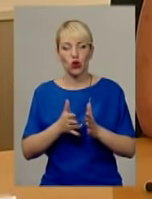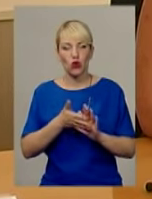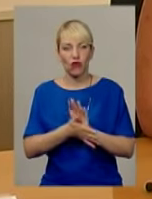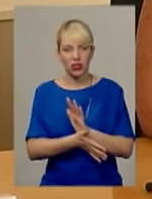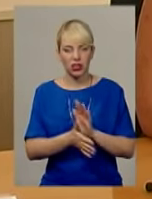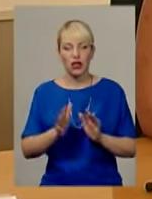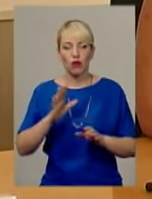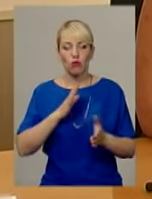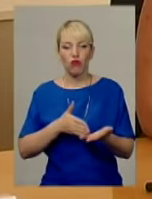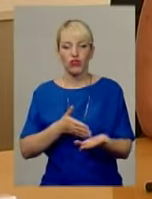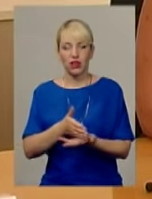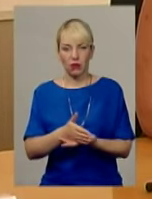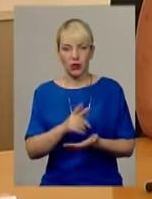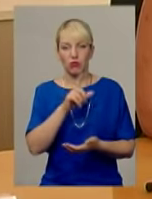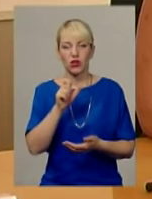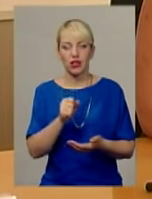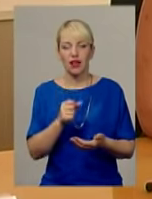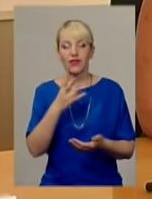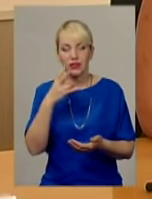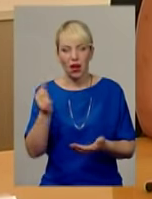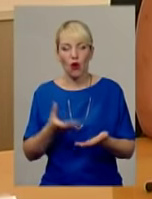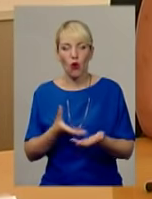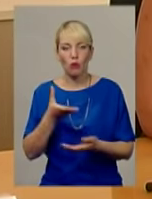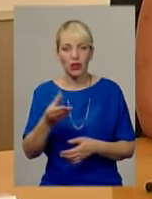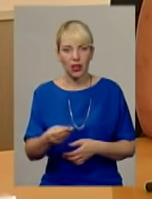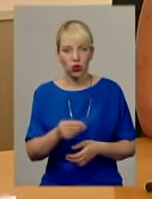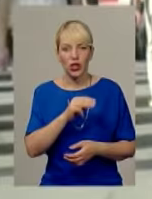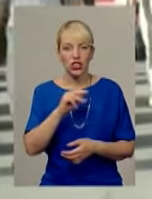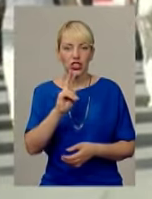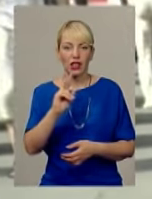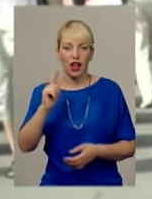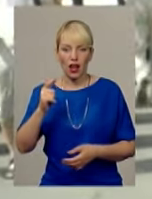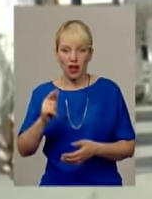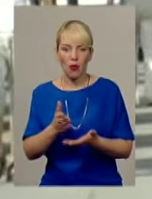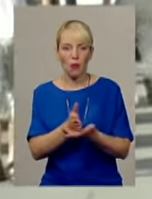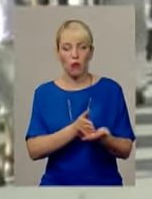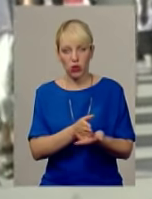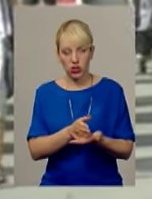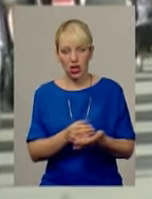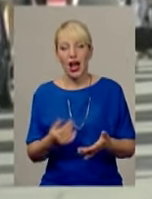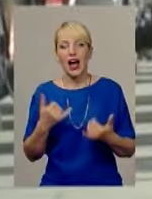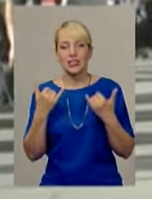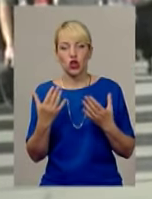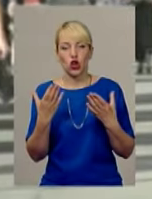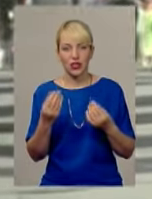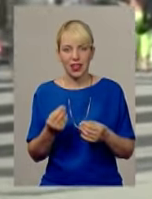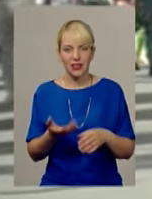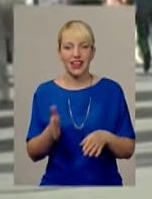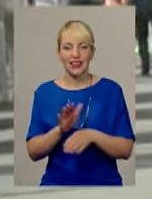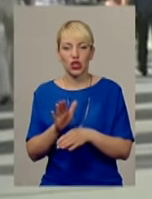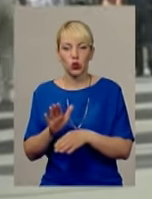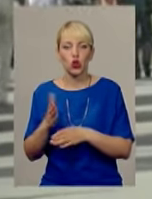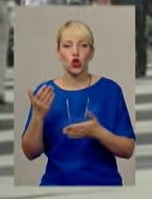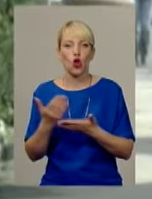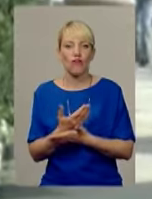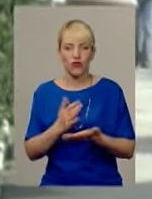оплату житла та комунальних послуг. Але сьогодення диктує нові умови. Нині на продукти